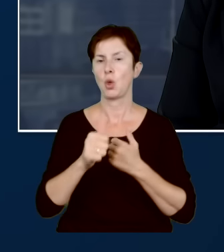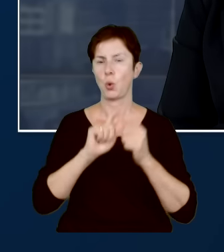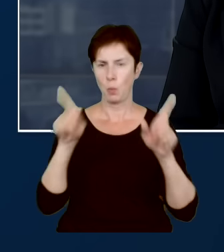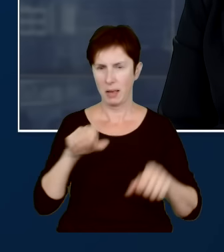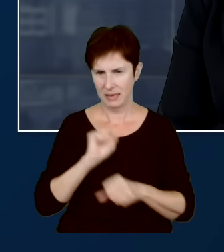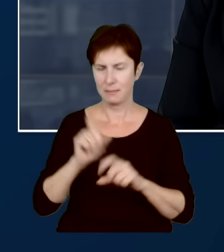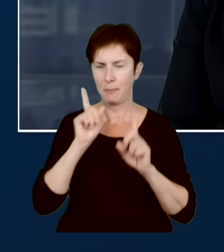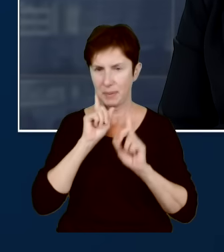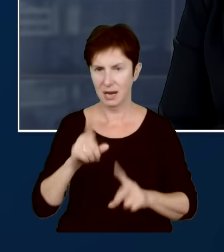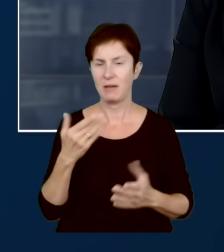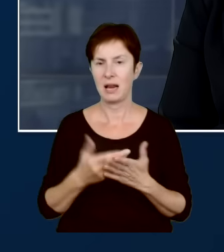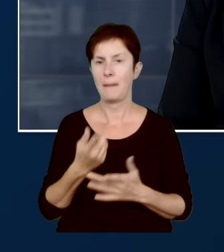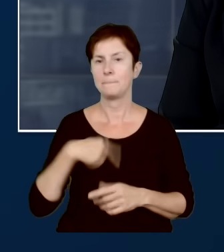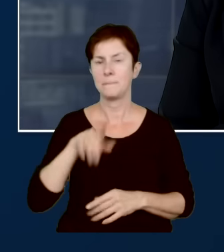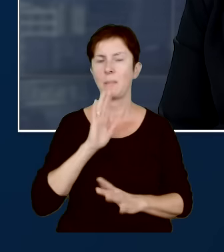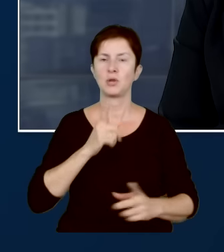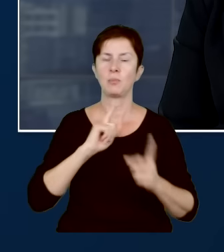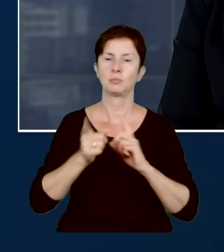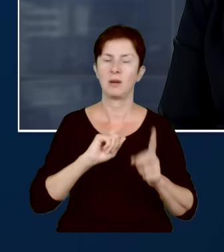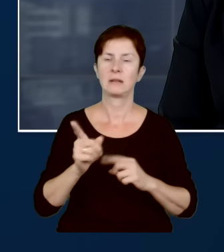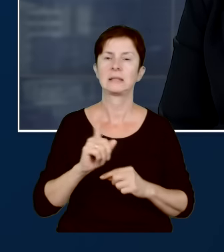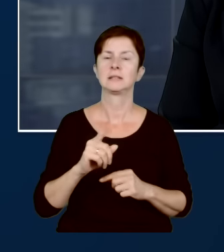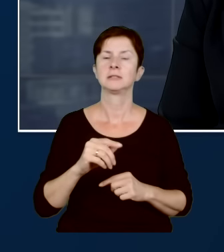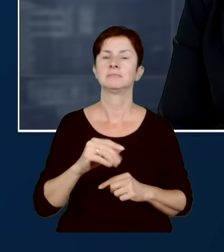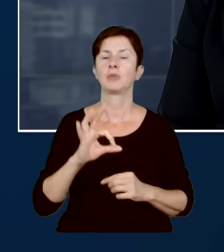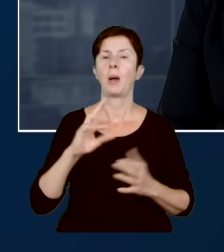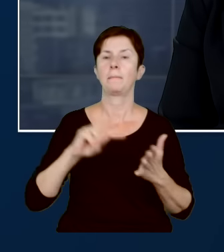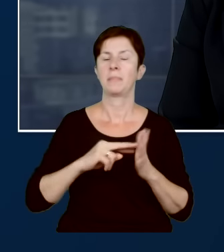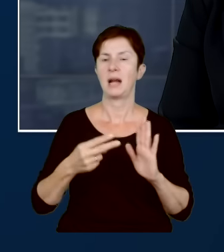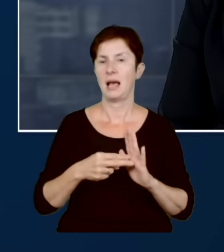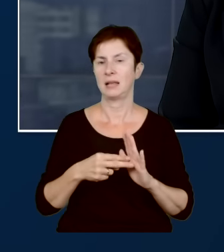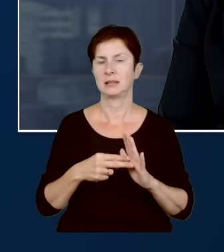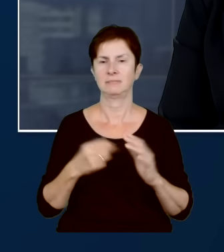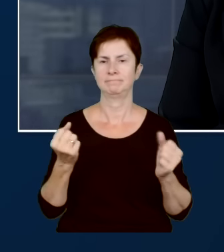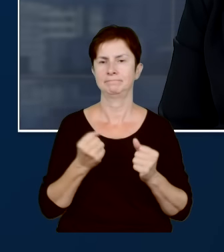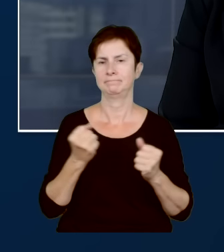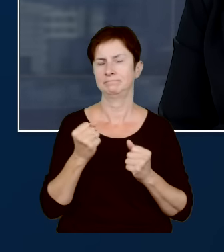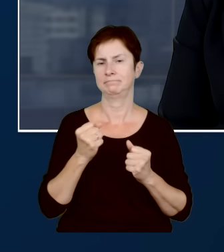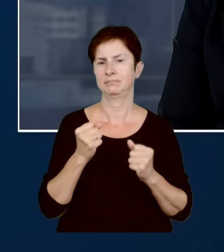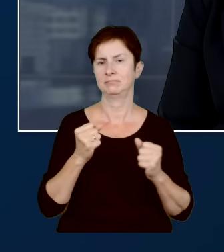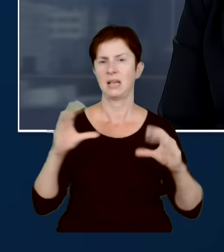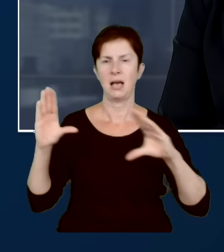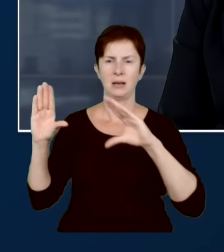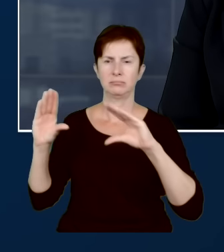będziemy rozmawiać na temat planu ogromnej redukcji kosztów